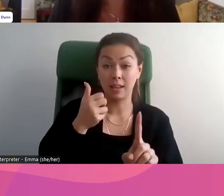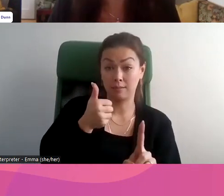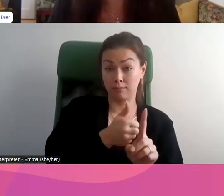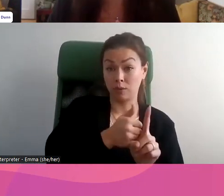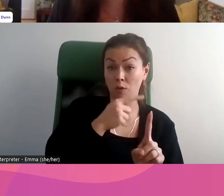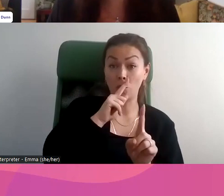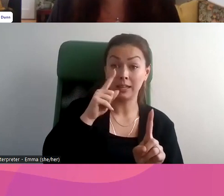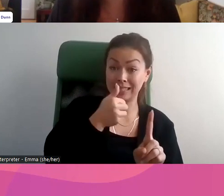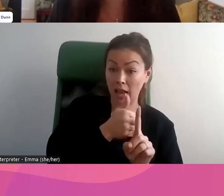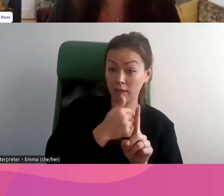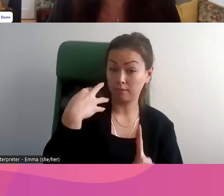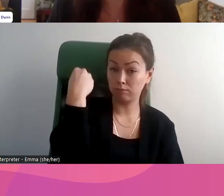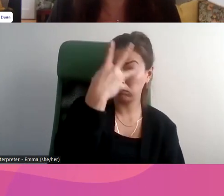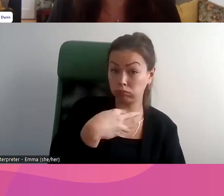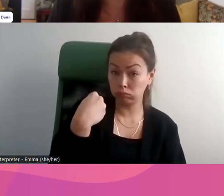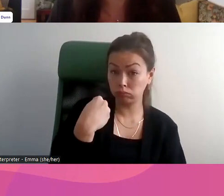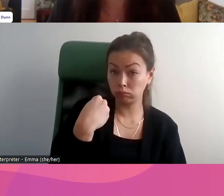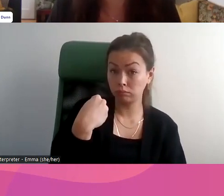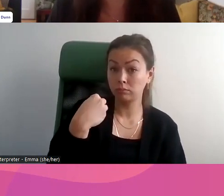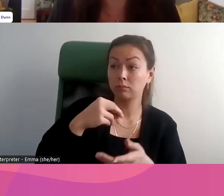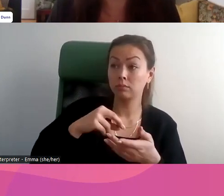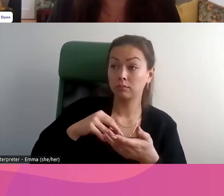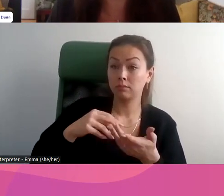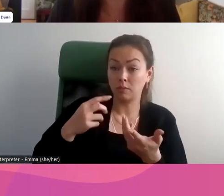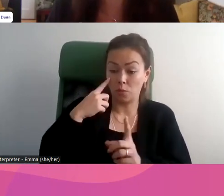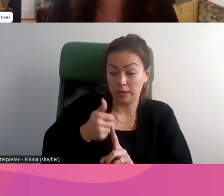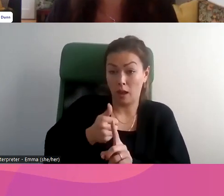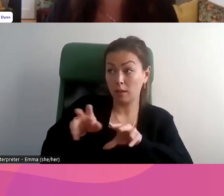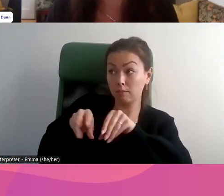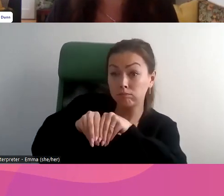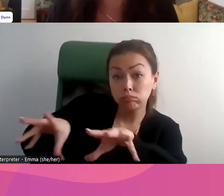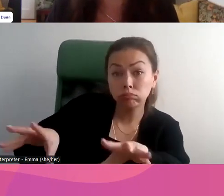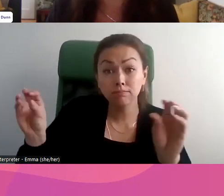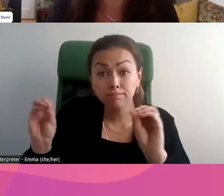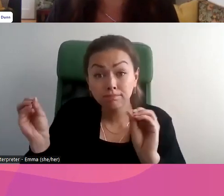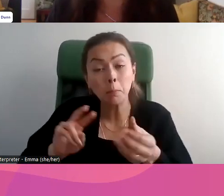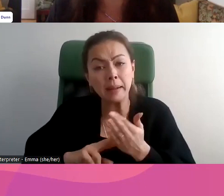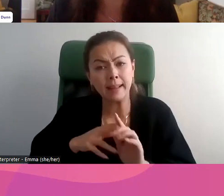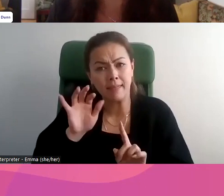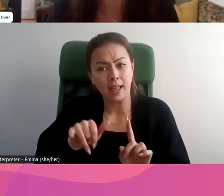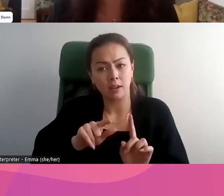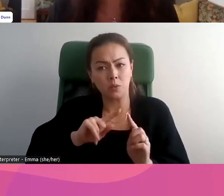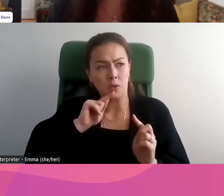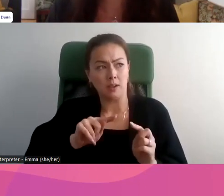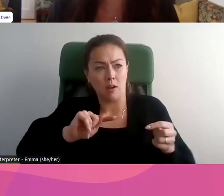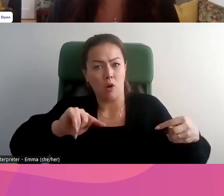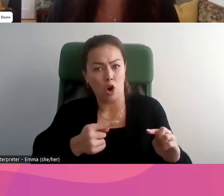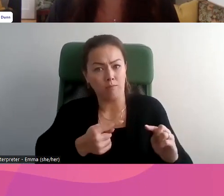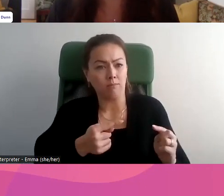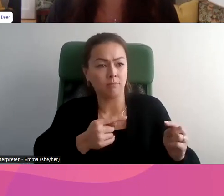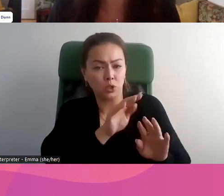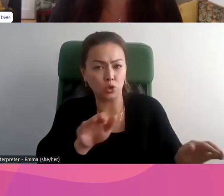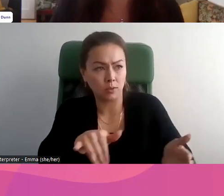eh bien, ce n'est pas une exploitation des enfants. Ce n'est pas couvert par la loi.